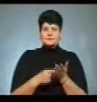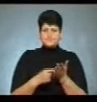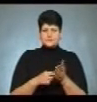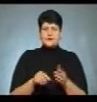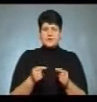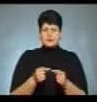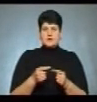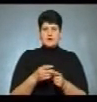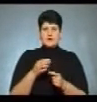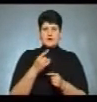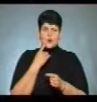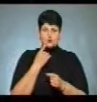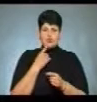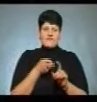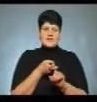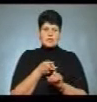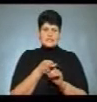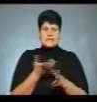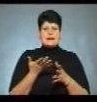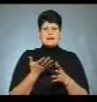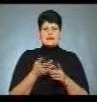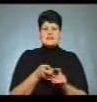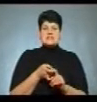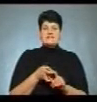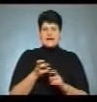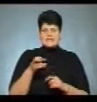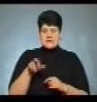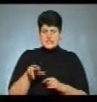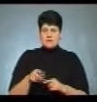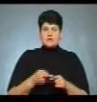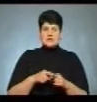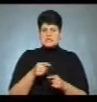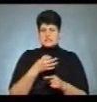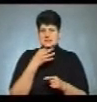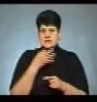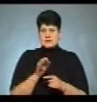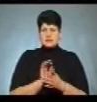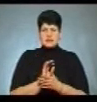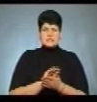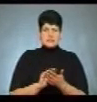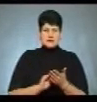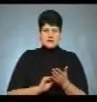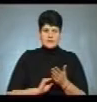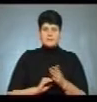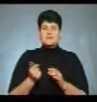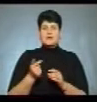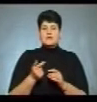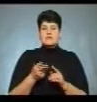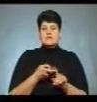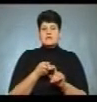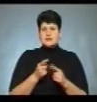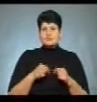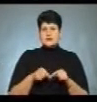– ротовірусна інфекція. Про це повідомила прессекретар Держпродспоживслужби області Наталія Гризько. В інфекційному відділенні